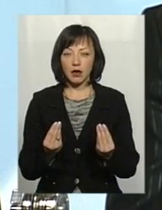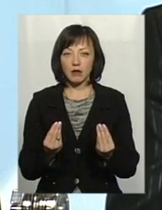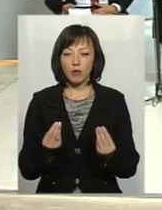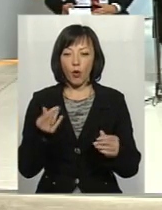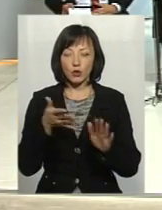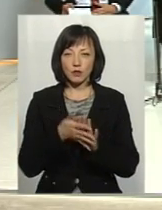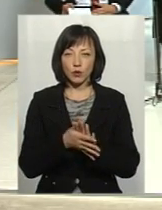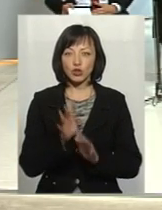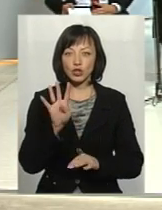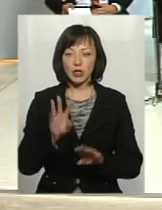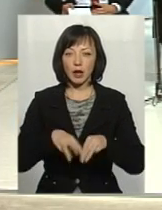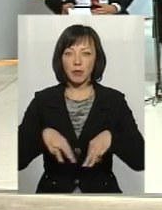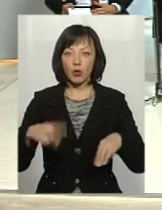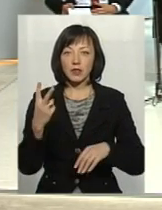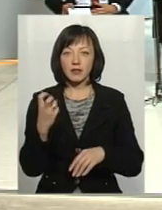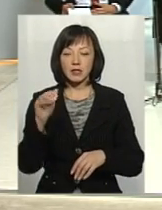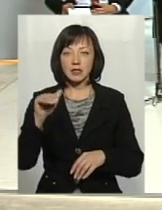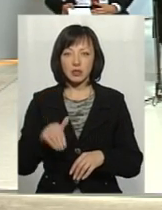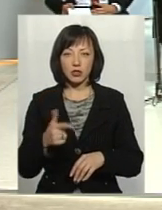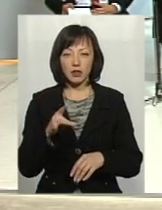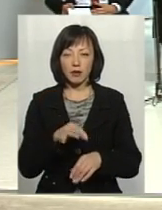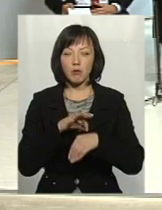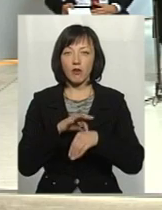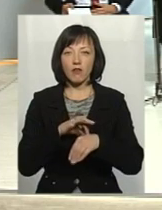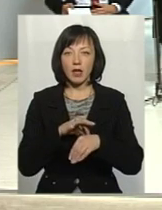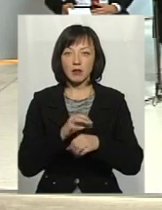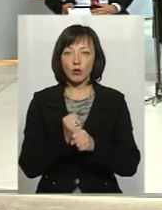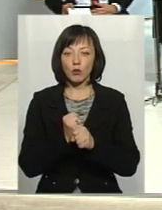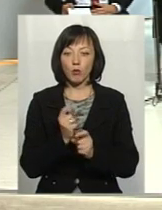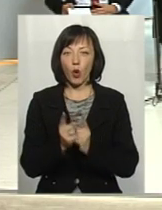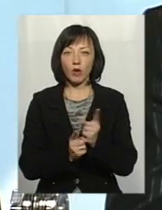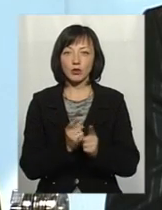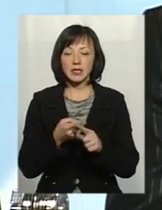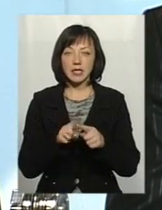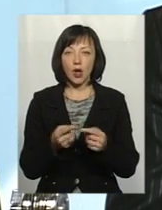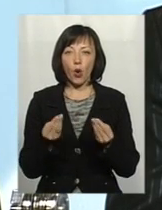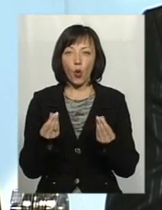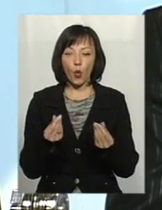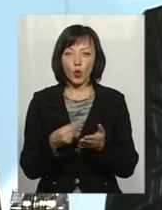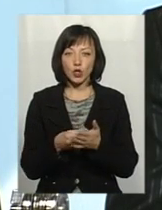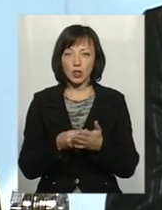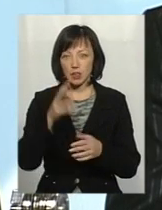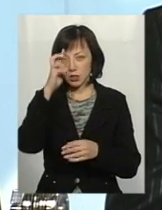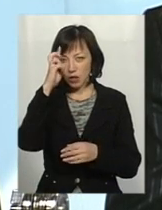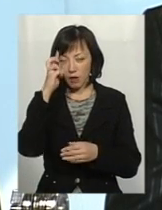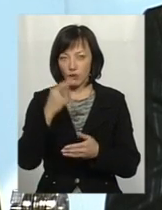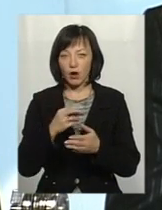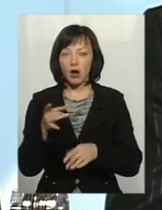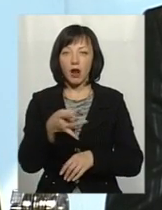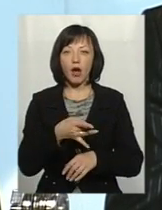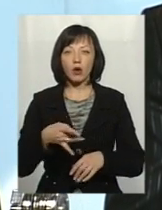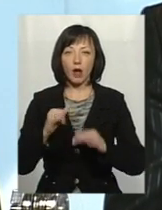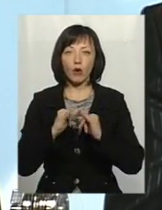4 млн 200 тис. грн. проведено робіт по реконструкції. Це кошти Державного фонду регіонального